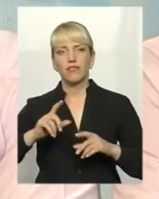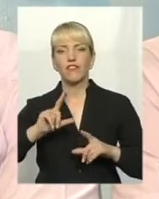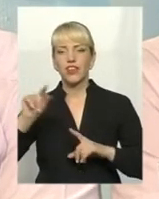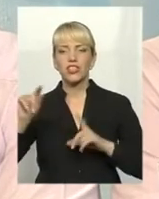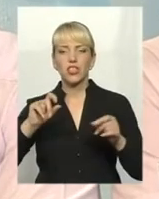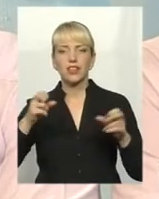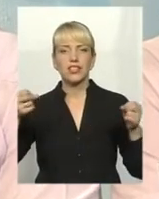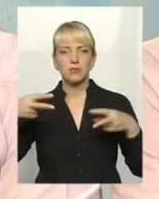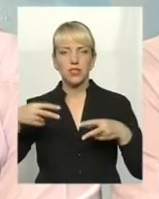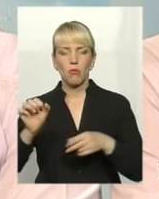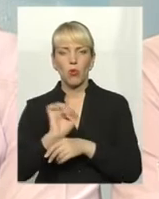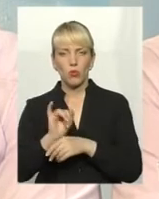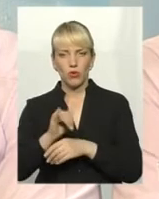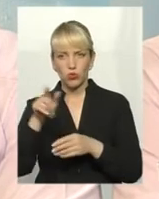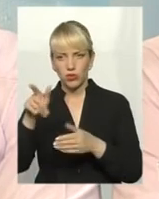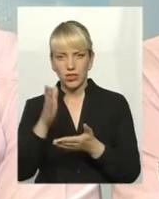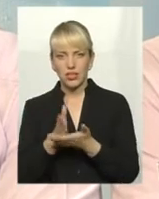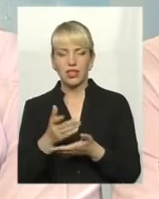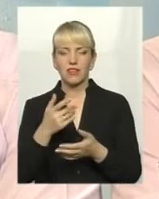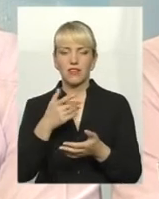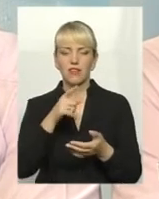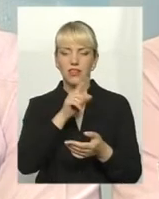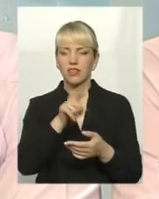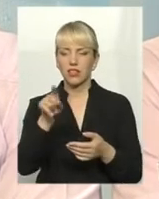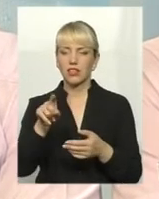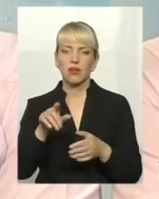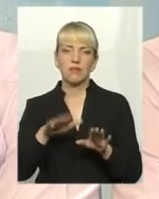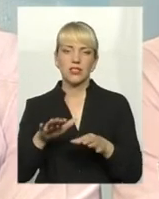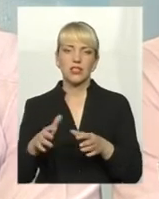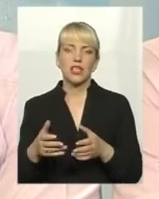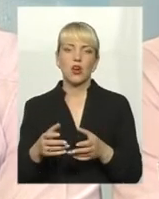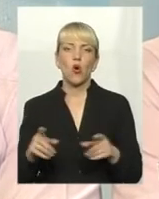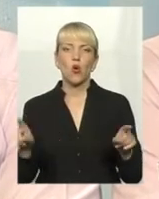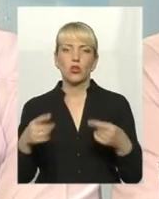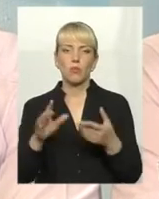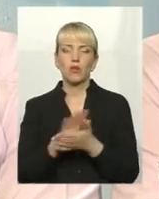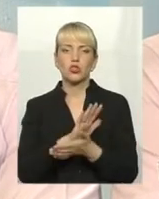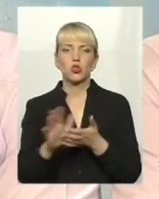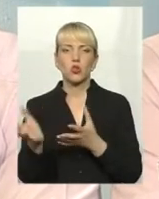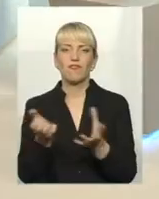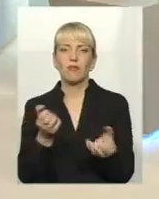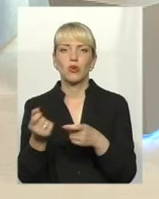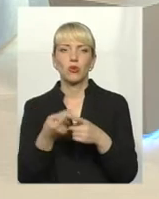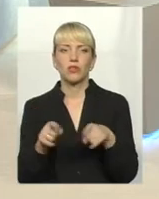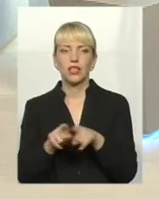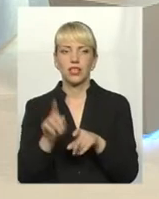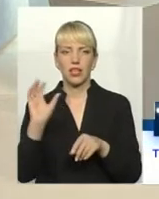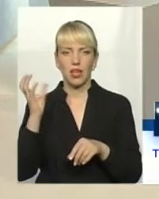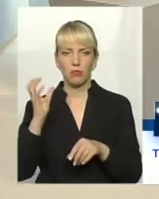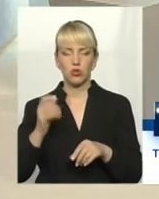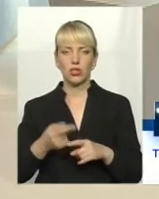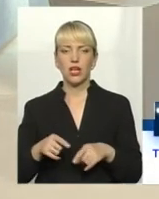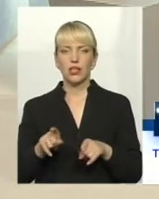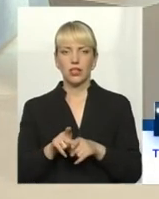спеціалізований автомобіль і вони в тих чи інших місцях організовують безкоштовний прийом. Також долучаються до цієї